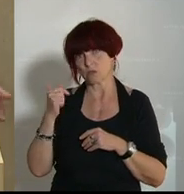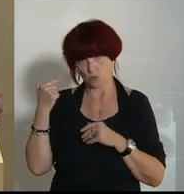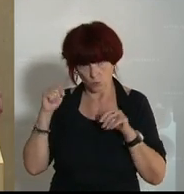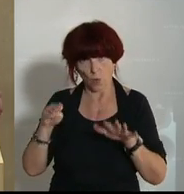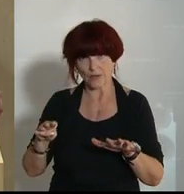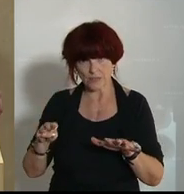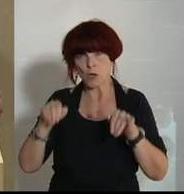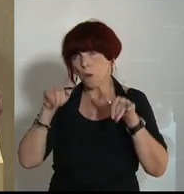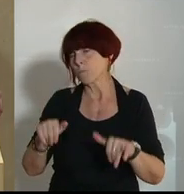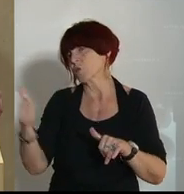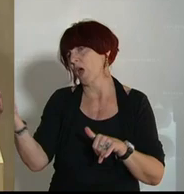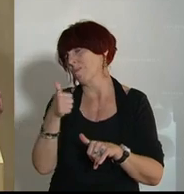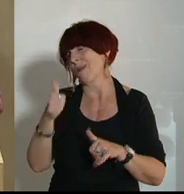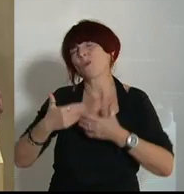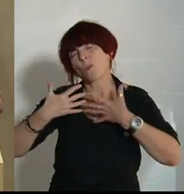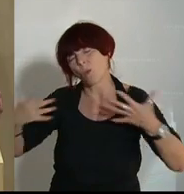Dankeschön ausgesprochen.